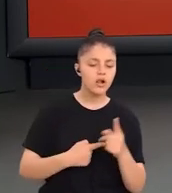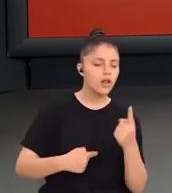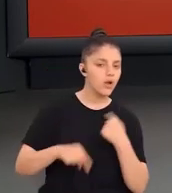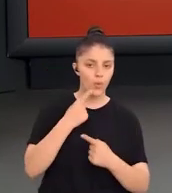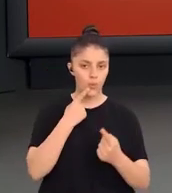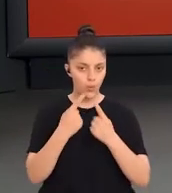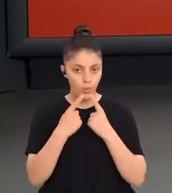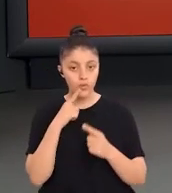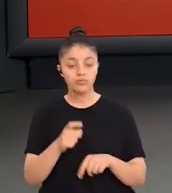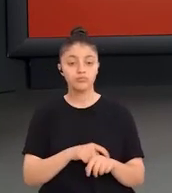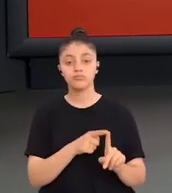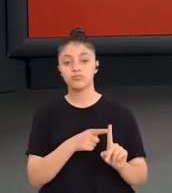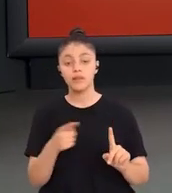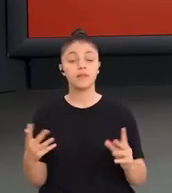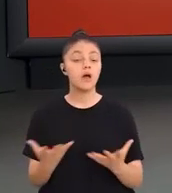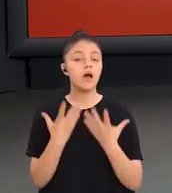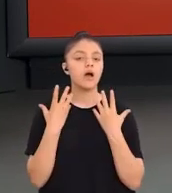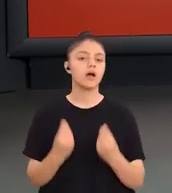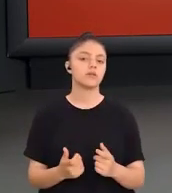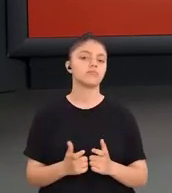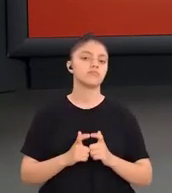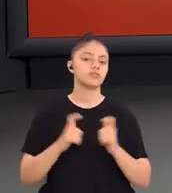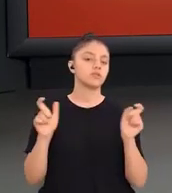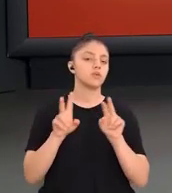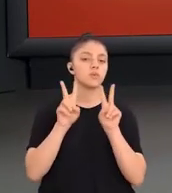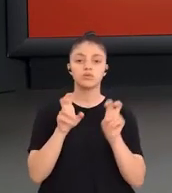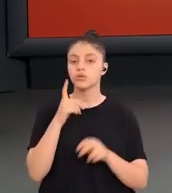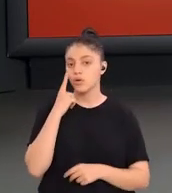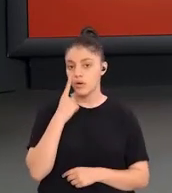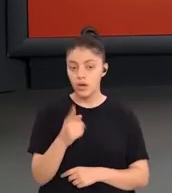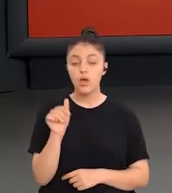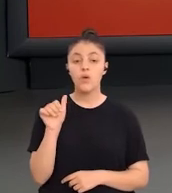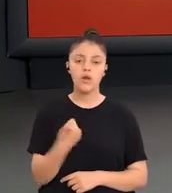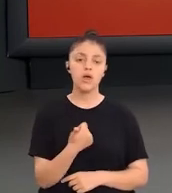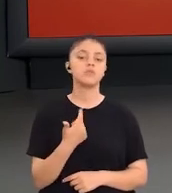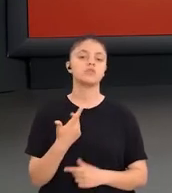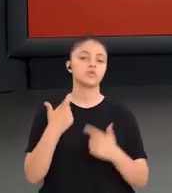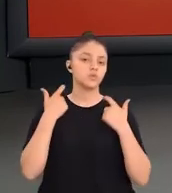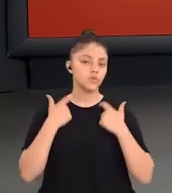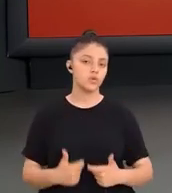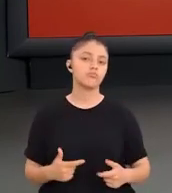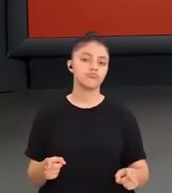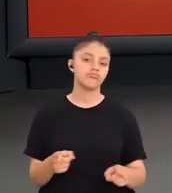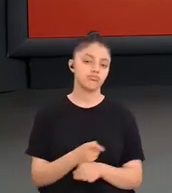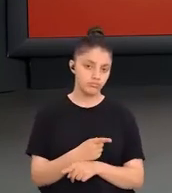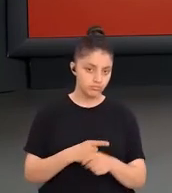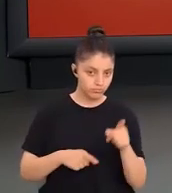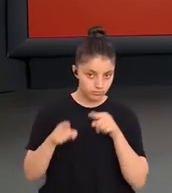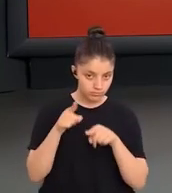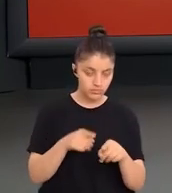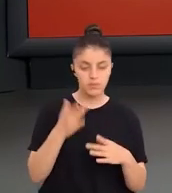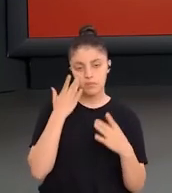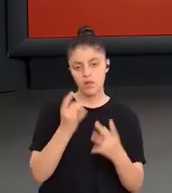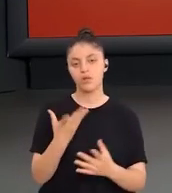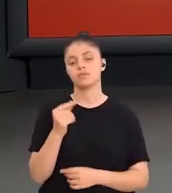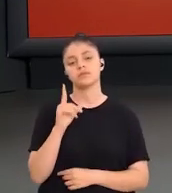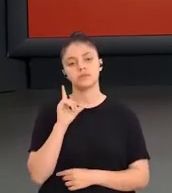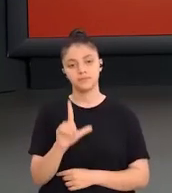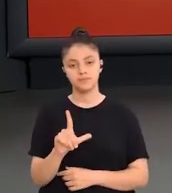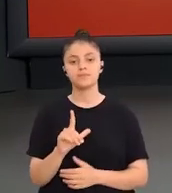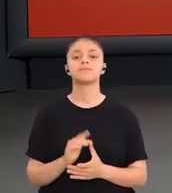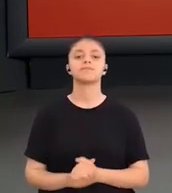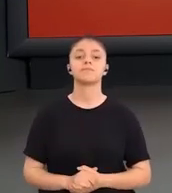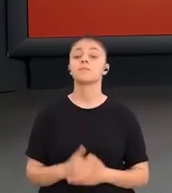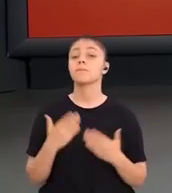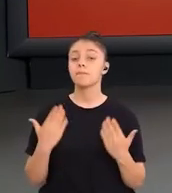deneyimlerinizle bu sürecin daha iyiye götürülmesi noktasında önemli sorumluluklarımızın olduğunu da belirtmek